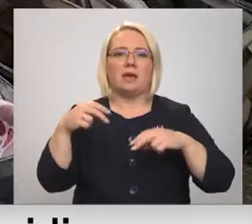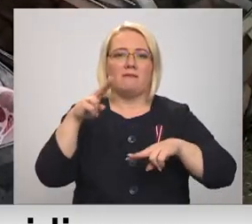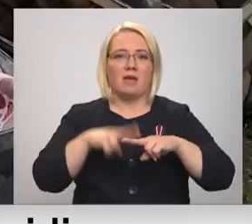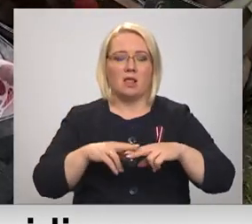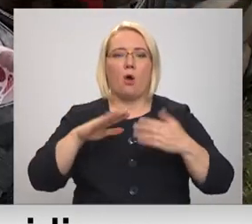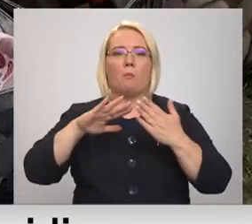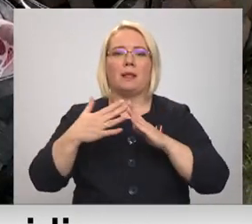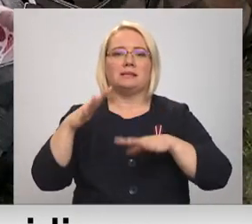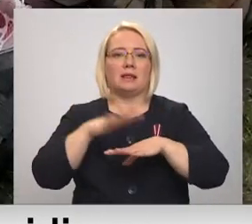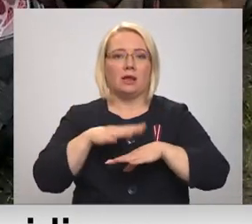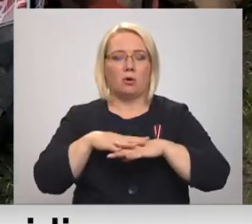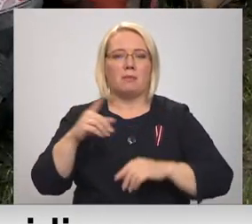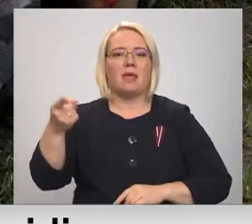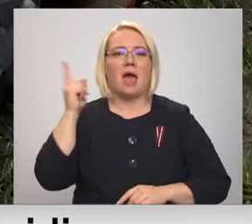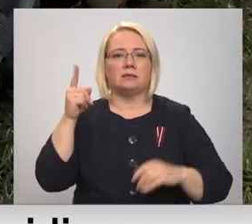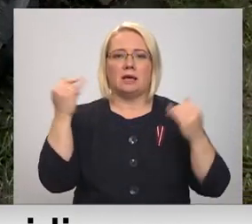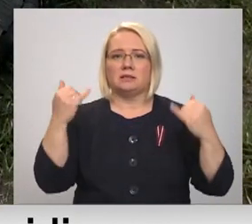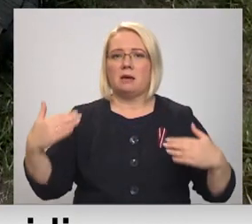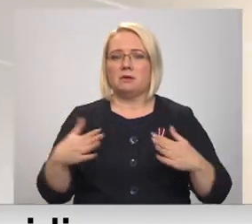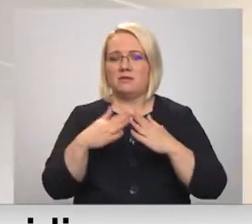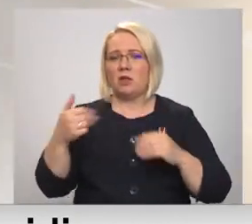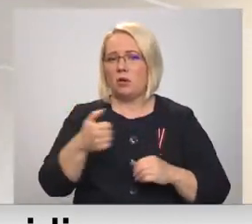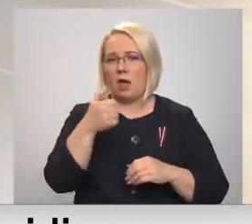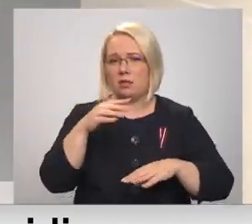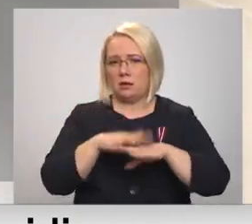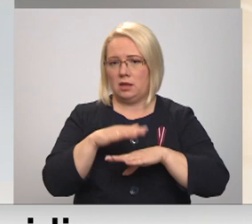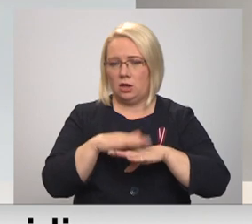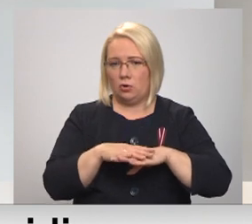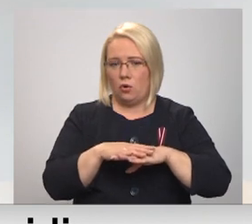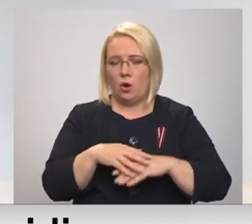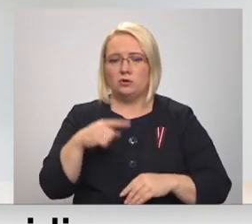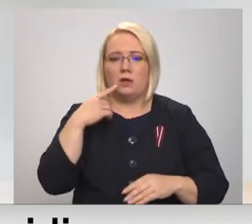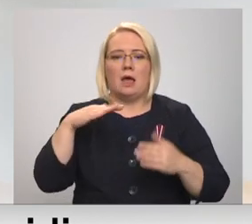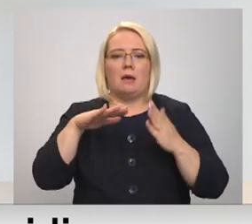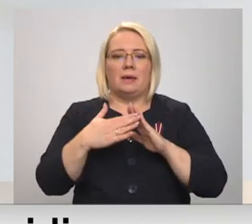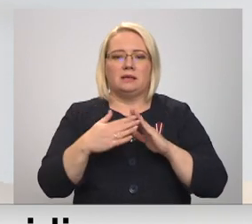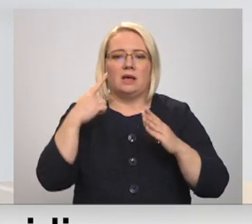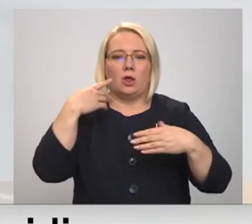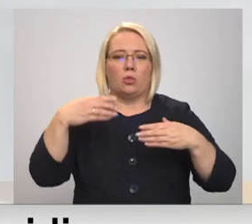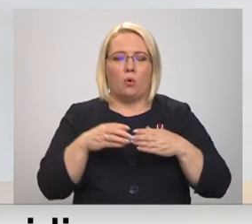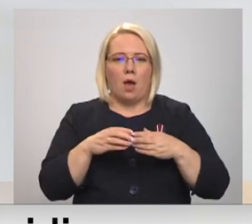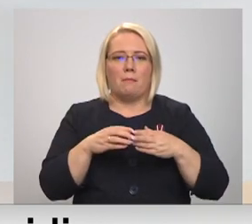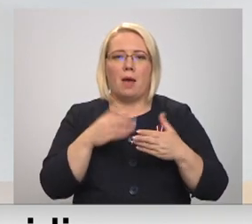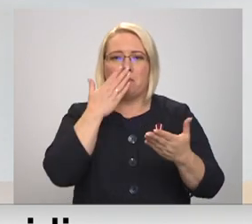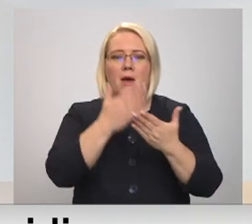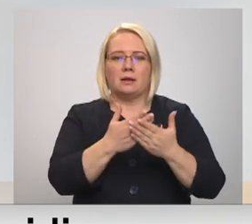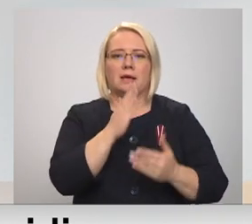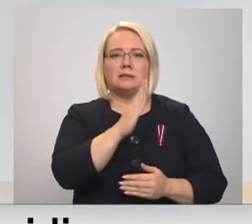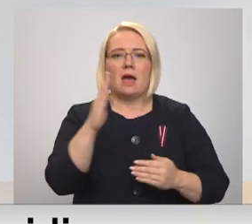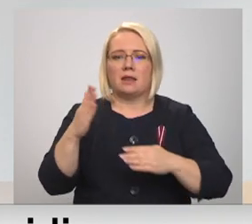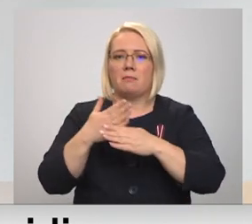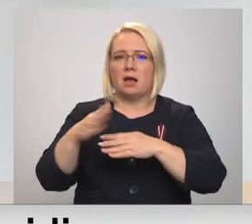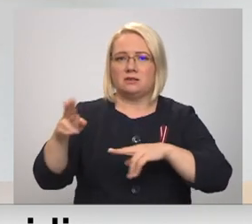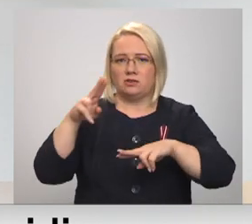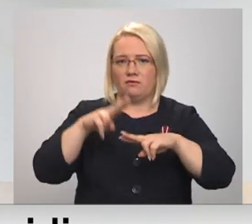pilsētu tirgos, bet aizliegt Ziemassvērku gada tirgus. Pilsēku domas ierādīs katram asevišķu vietu, ko mēs